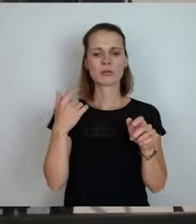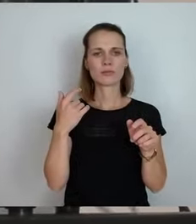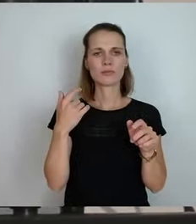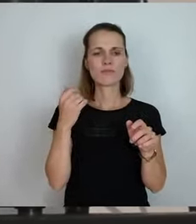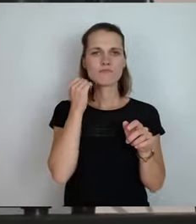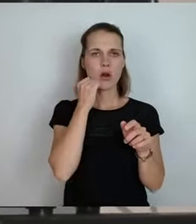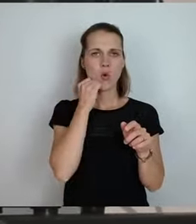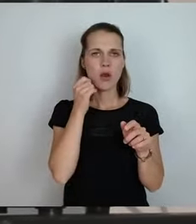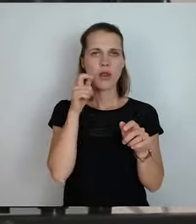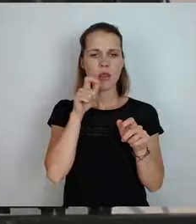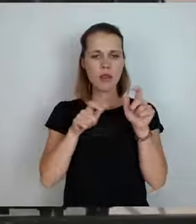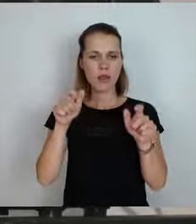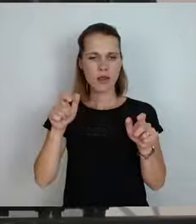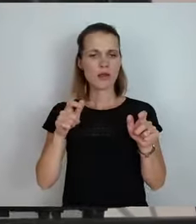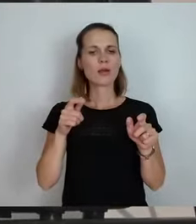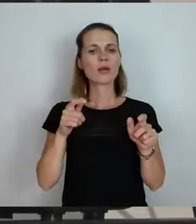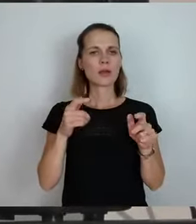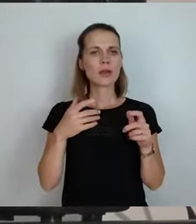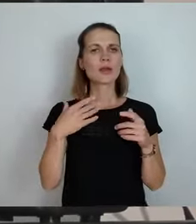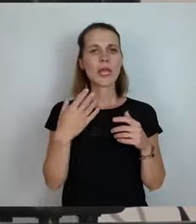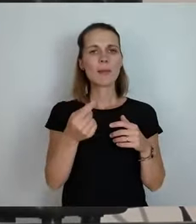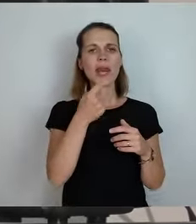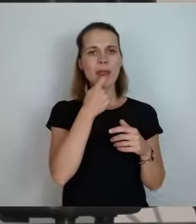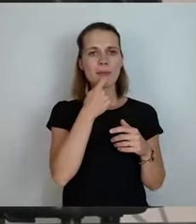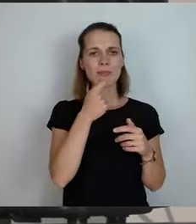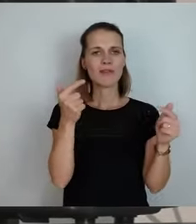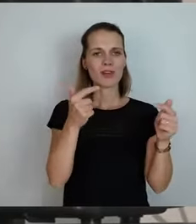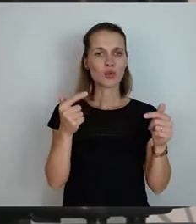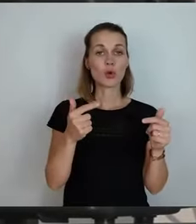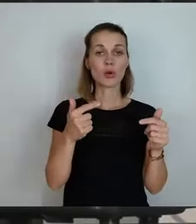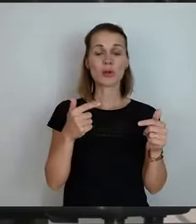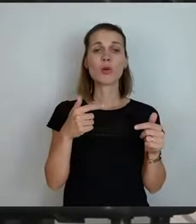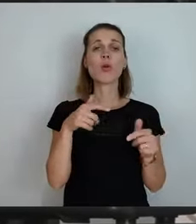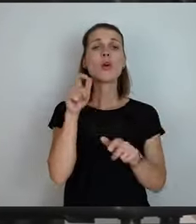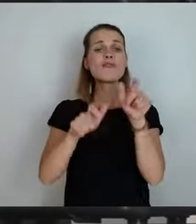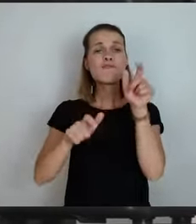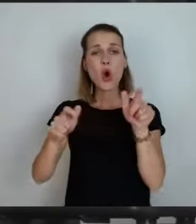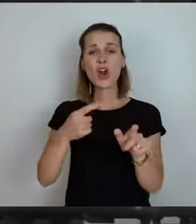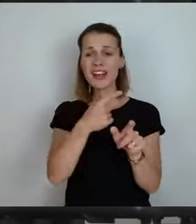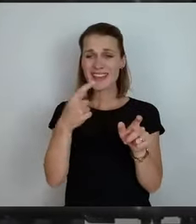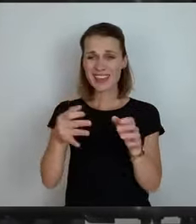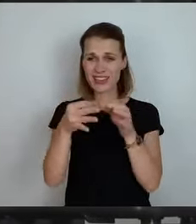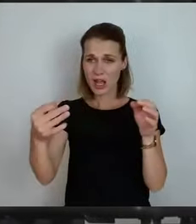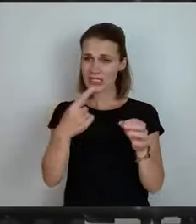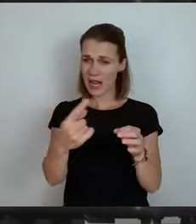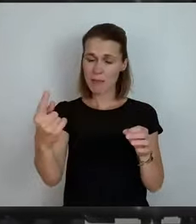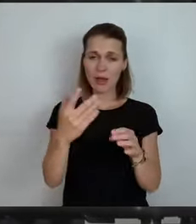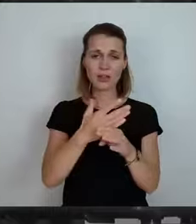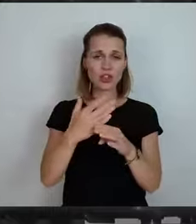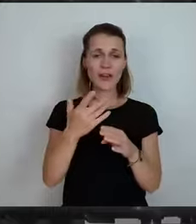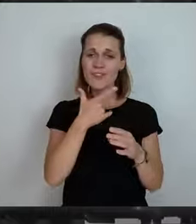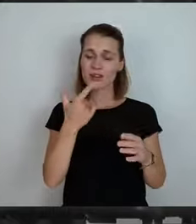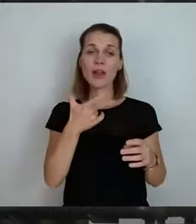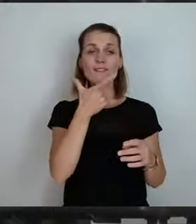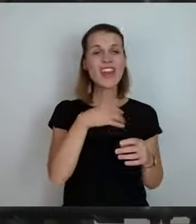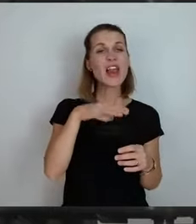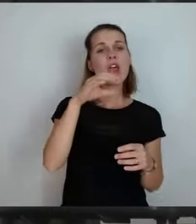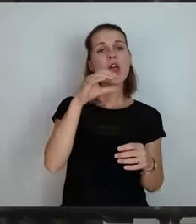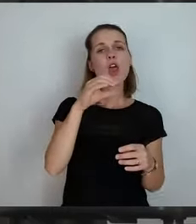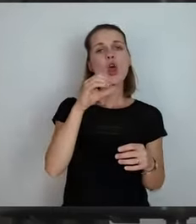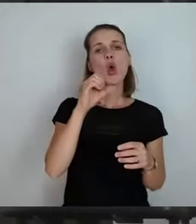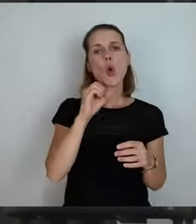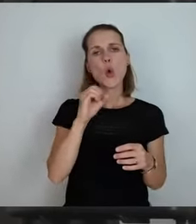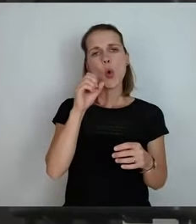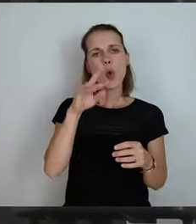Tag beim Einkaufen, was sie haben wollen, ob sie Öko haben wollen oder nicht, ob sie Tierwohl haben wollen, ob sie das